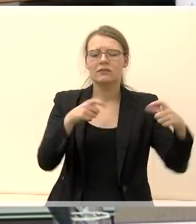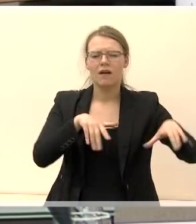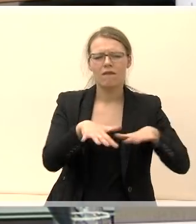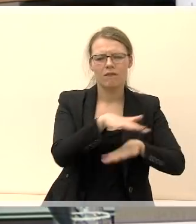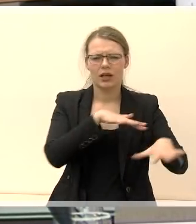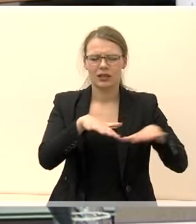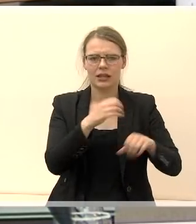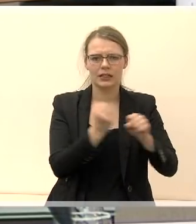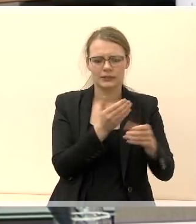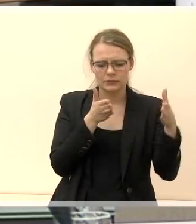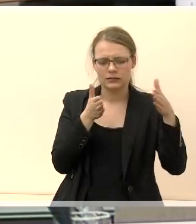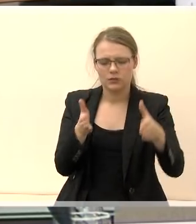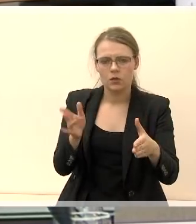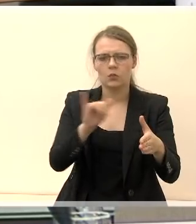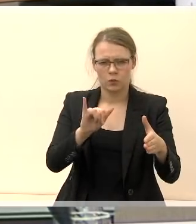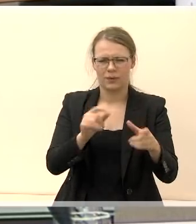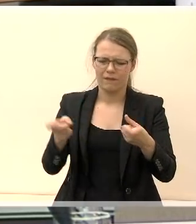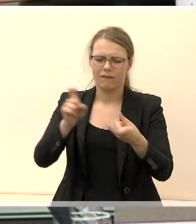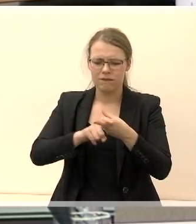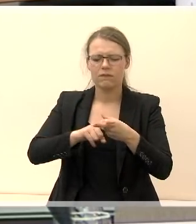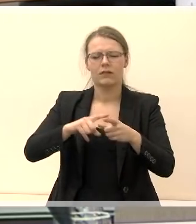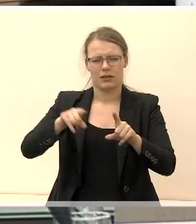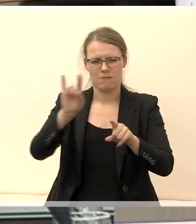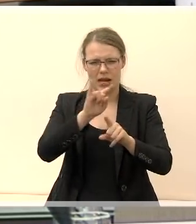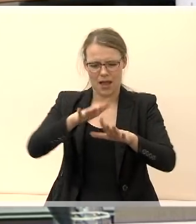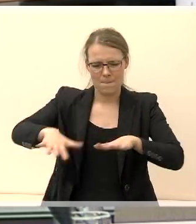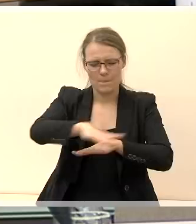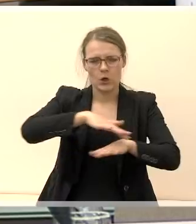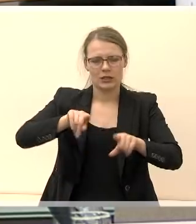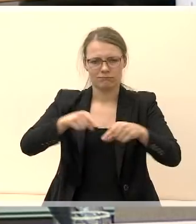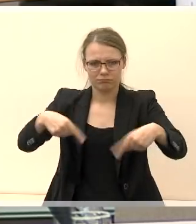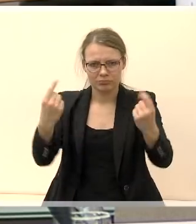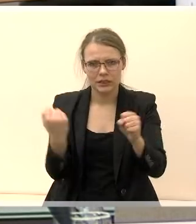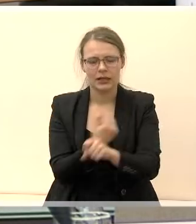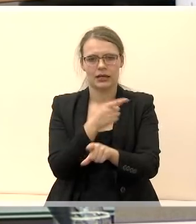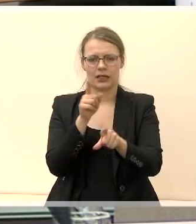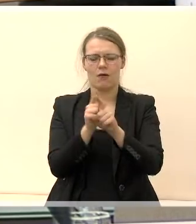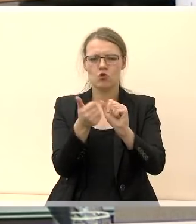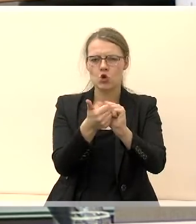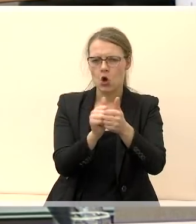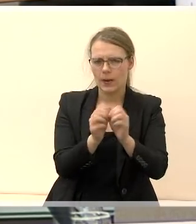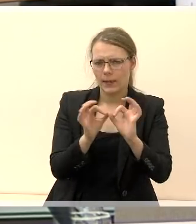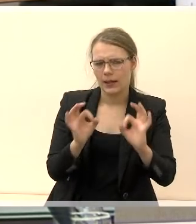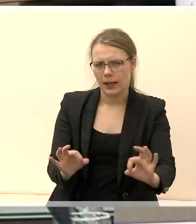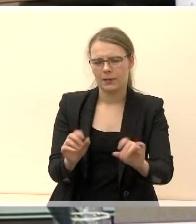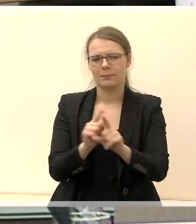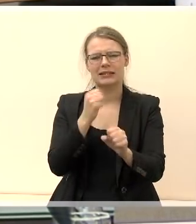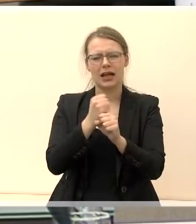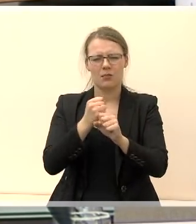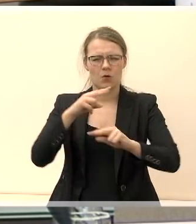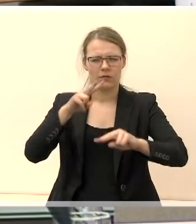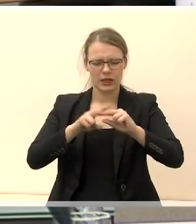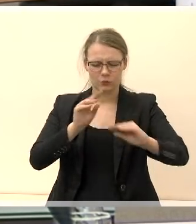turi būti nukreipta į vietos ekonomikos stiprinimą, aktyvų investicijų pritraukimą ir konkurencingų sąlygų darbo vietų